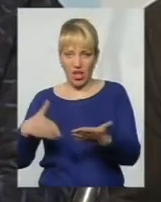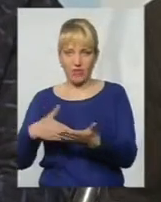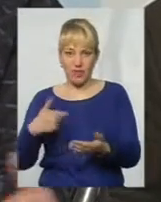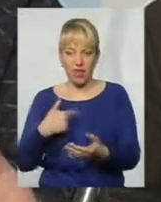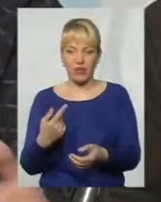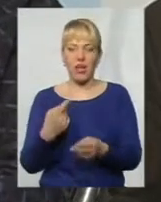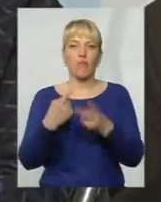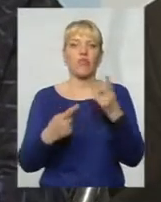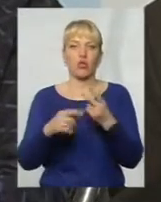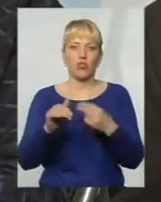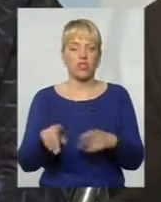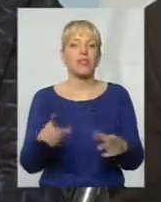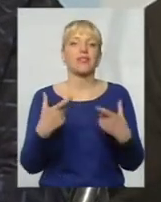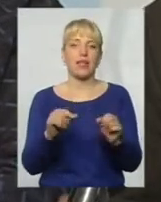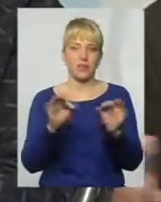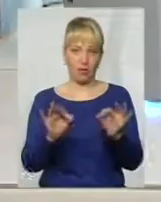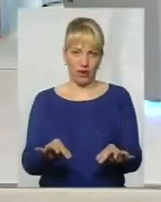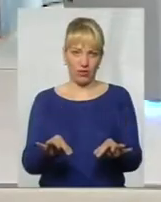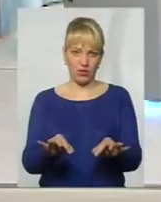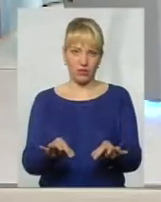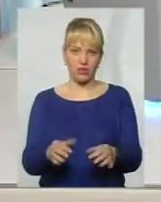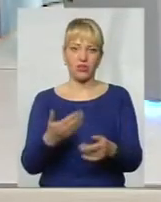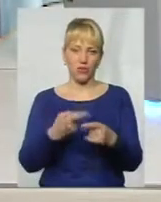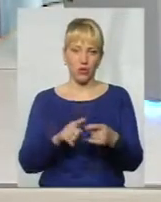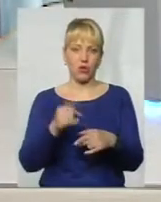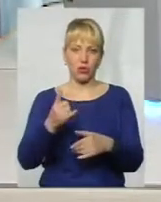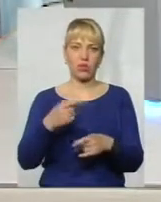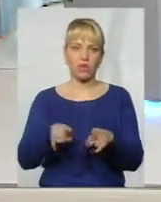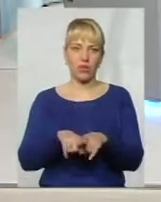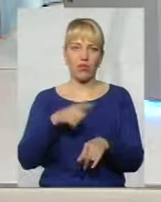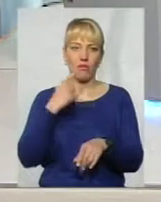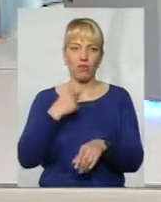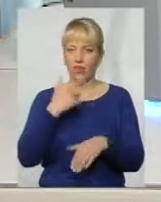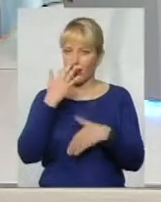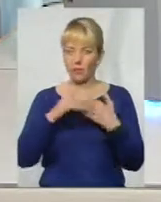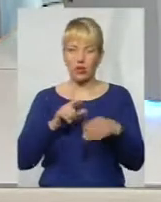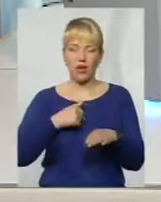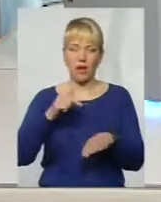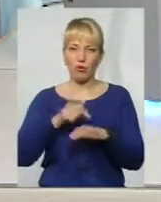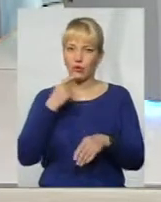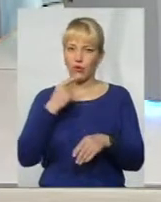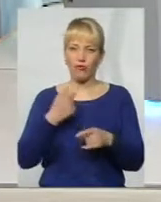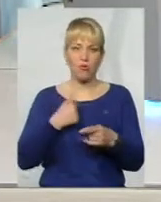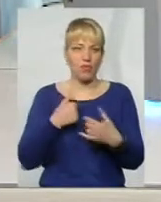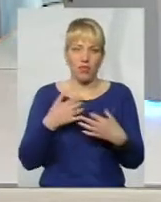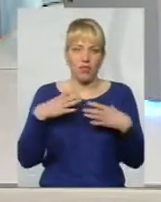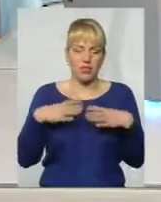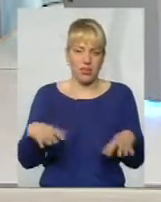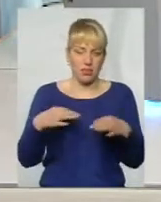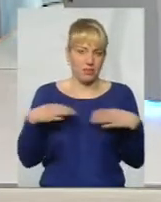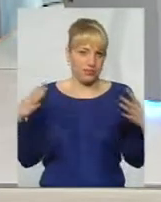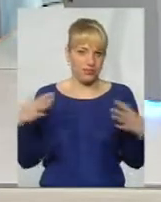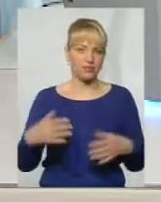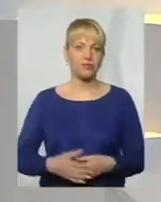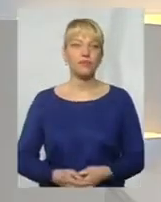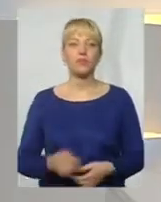тисячі. То де є справедливість? Він сьогодні про це говорить. Дякую, Володимир Федорович. вибачаю, що я дуже емоційно говорю, тому що вони не витримують дякую за ваші